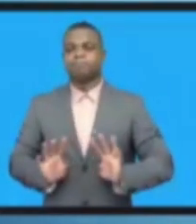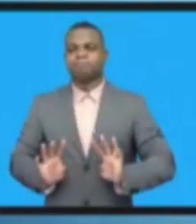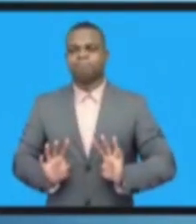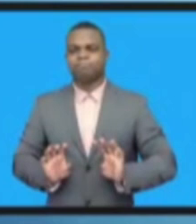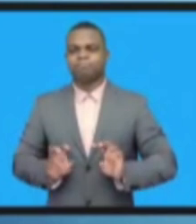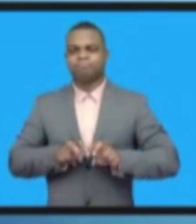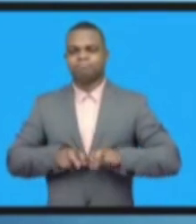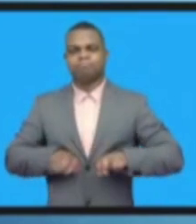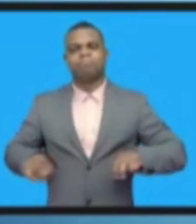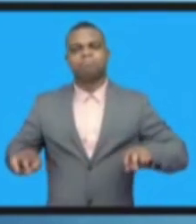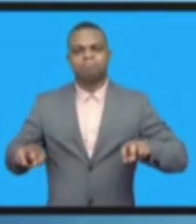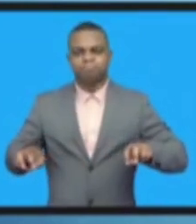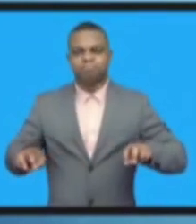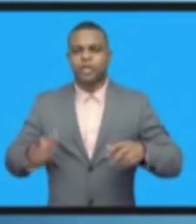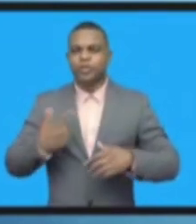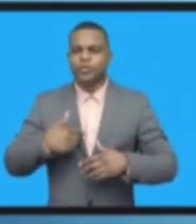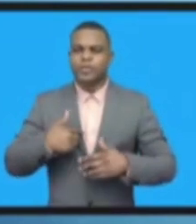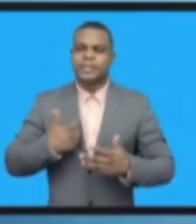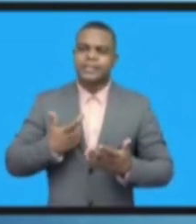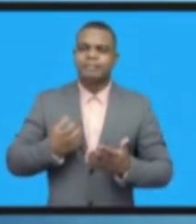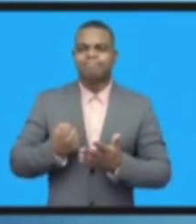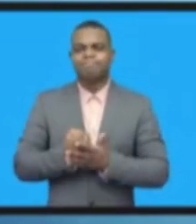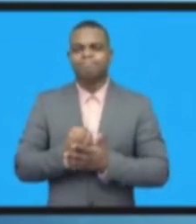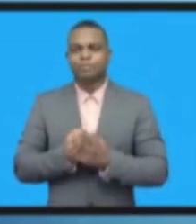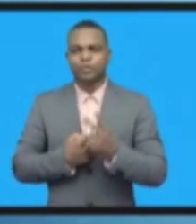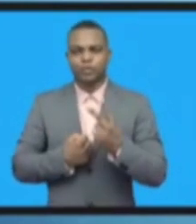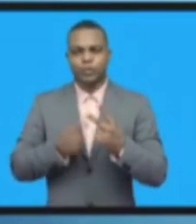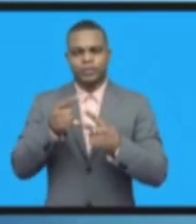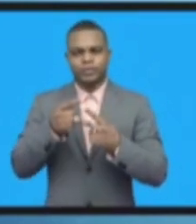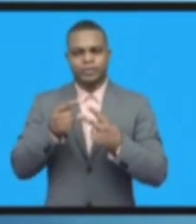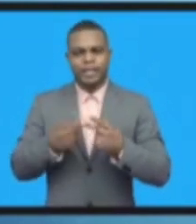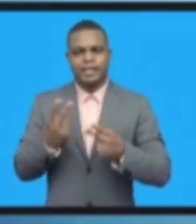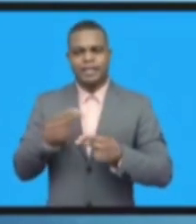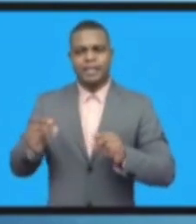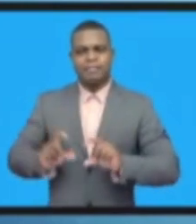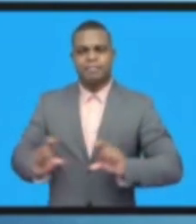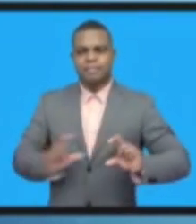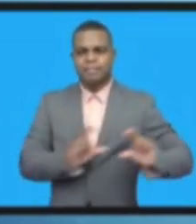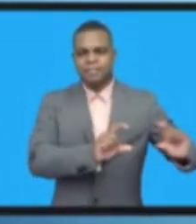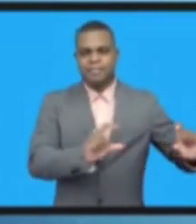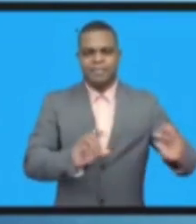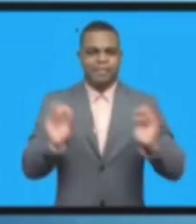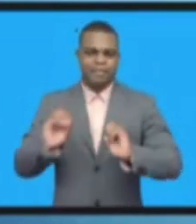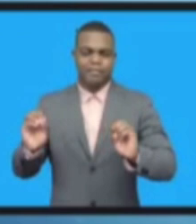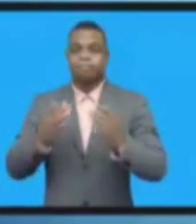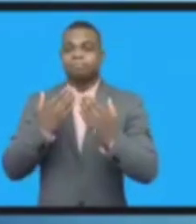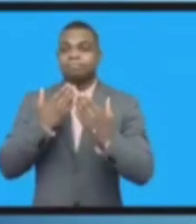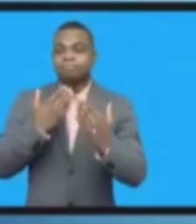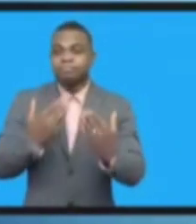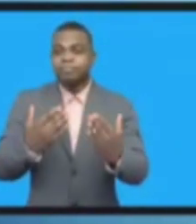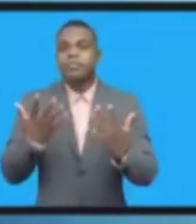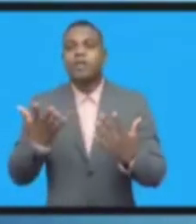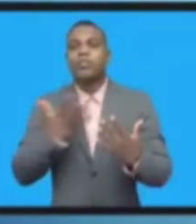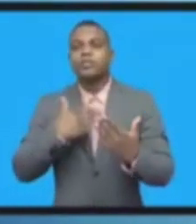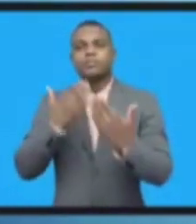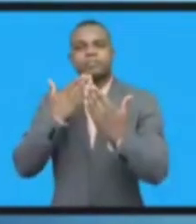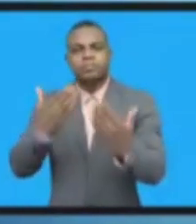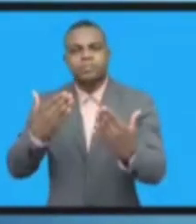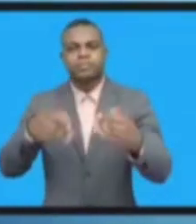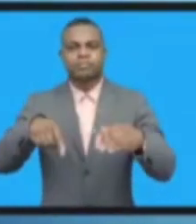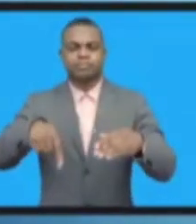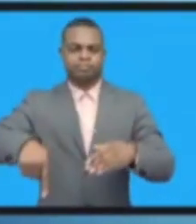ведущего, который очень умело справился со своими обязанностями и полностью выдержал выделенный